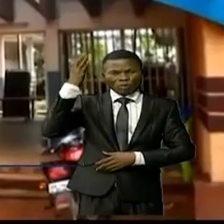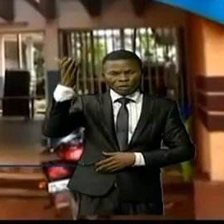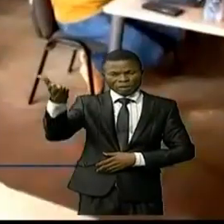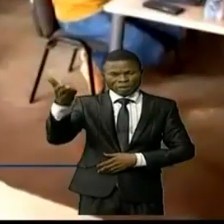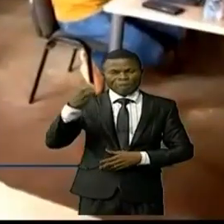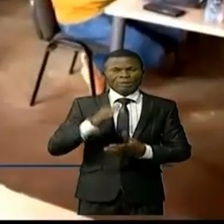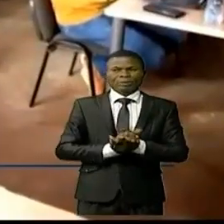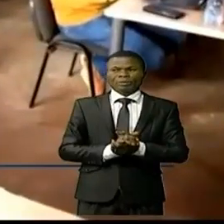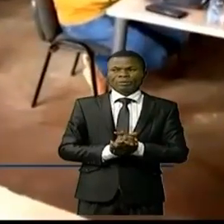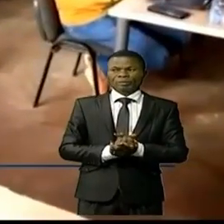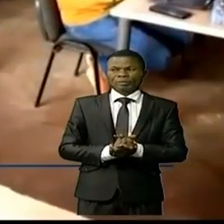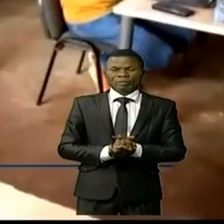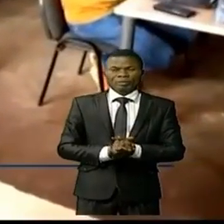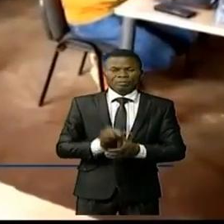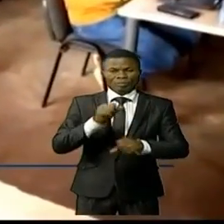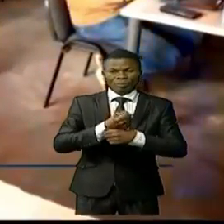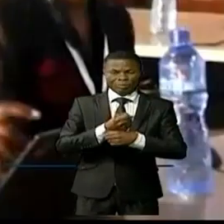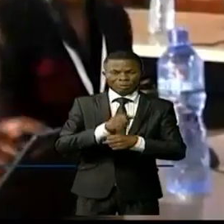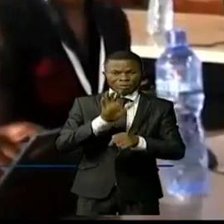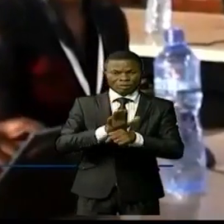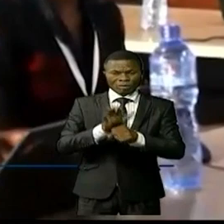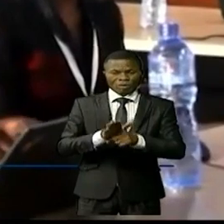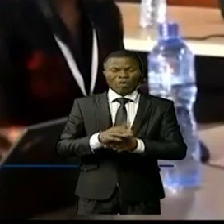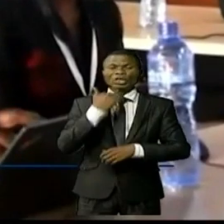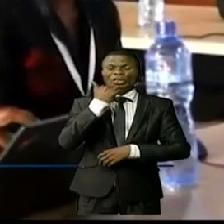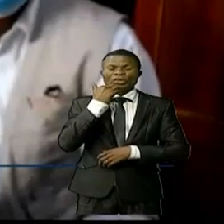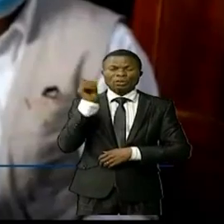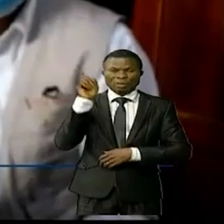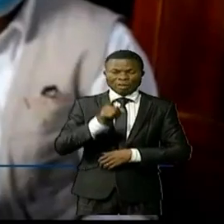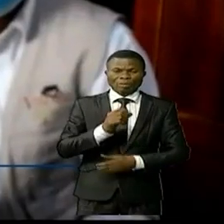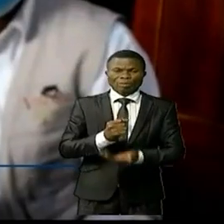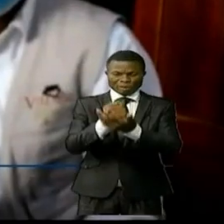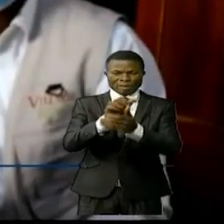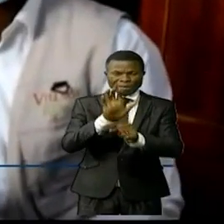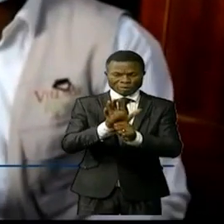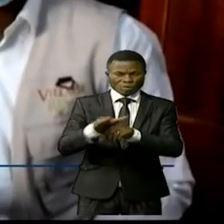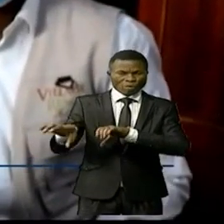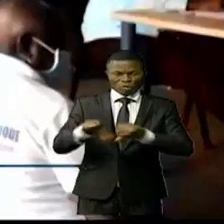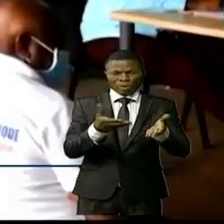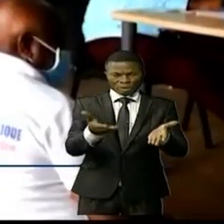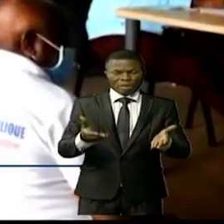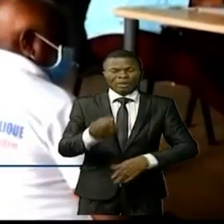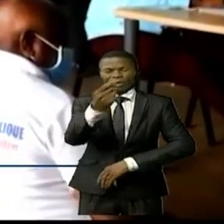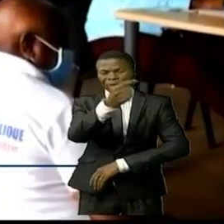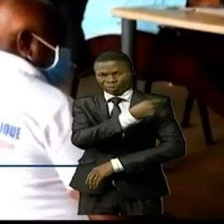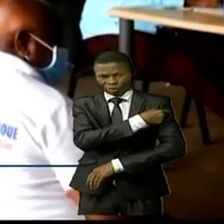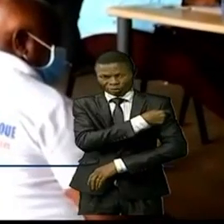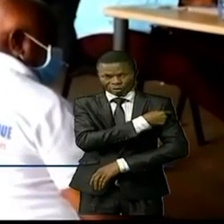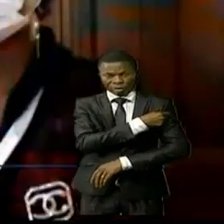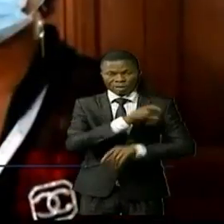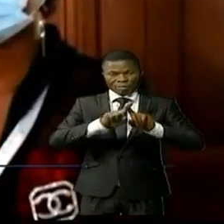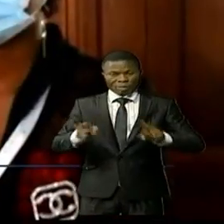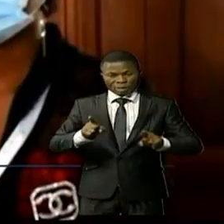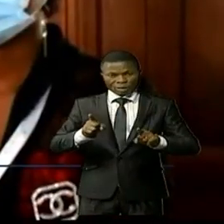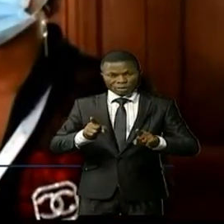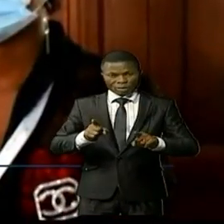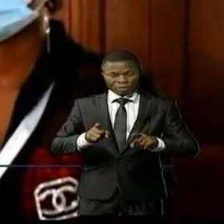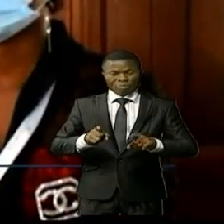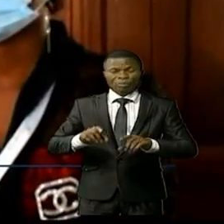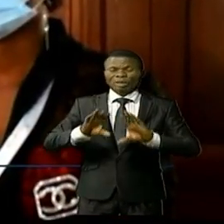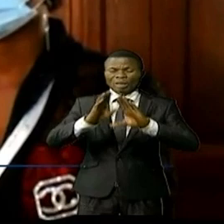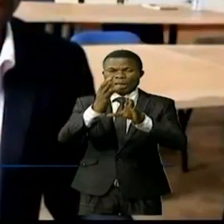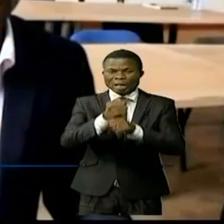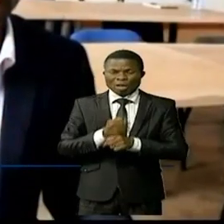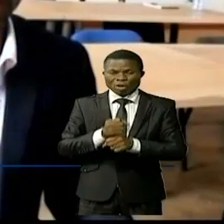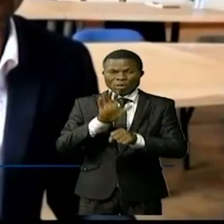...par le fait qu'il de plus en plus des bailleurs qui assurent les financements des actions vaccinales se retirent. Or, pour maintenir des acquis des